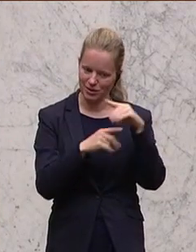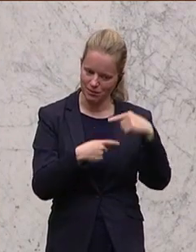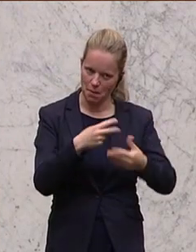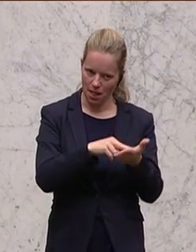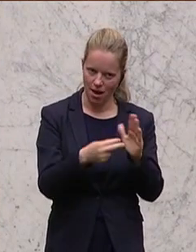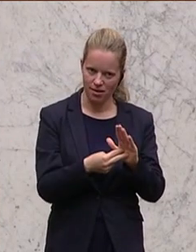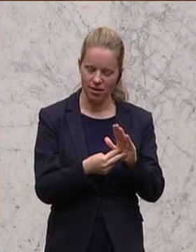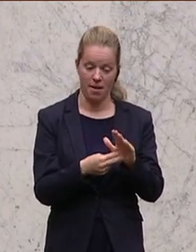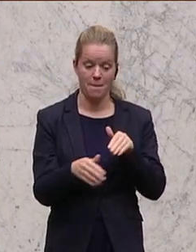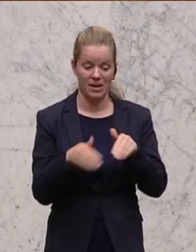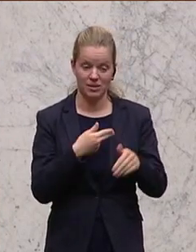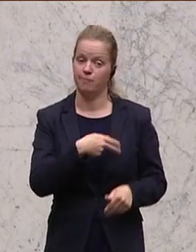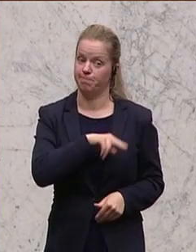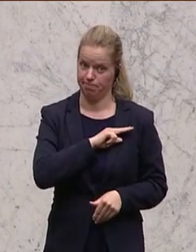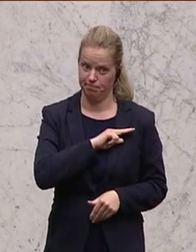Begutachtung war,